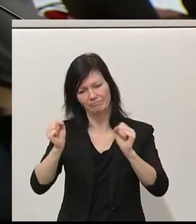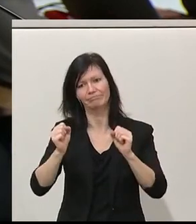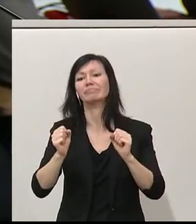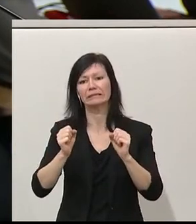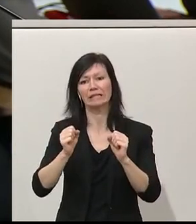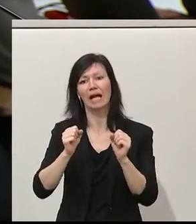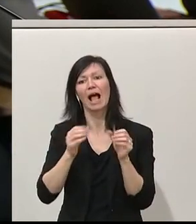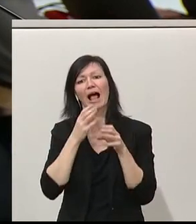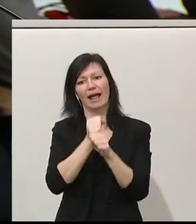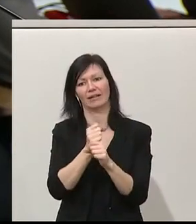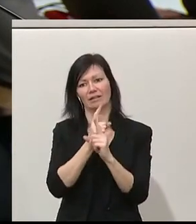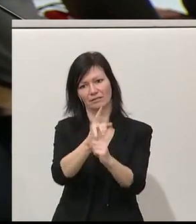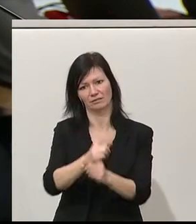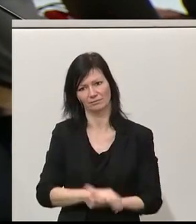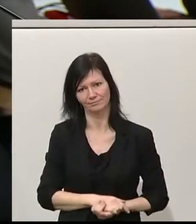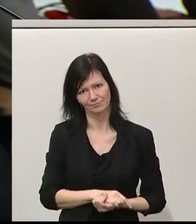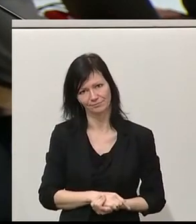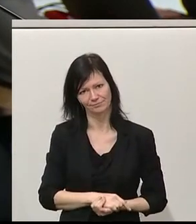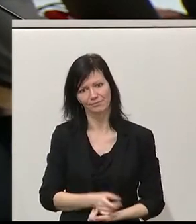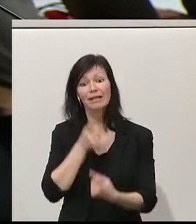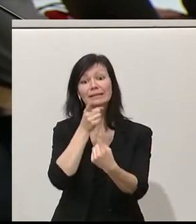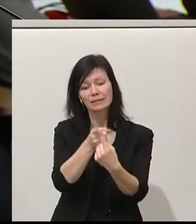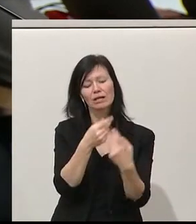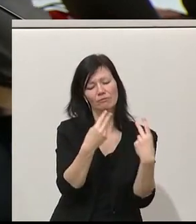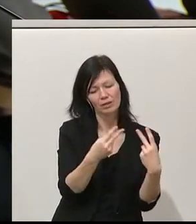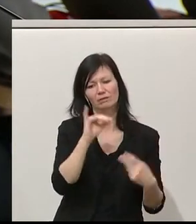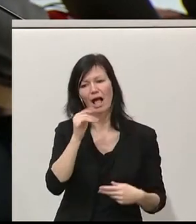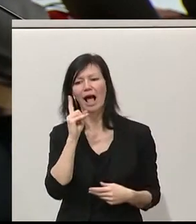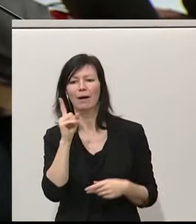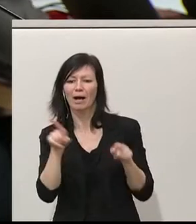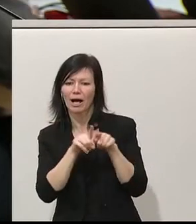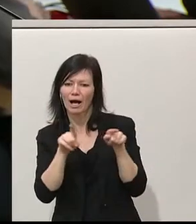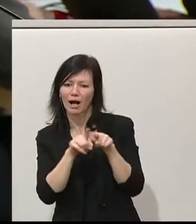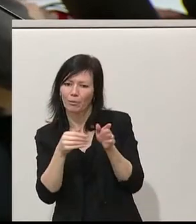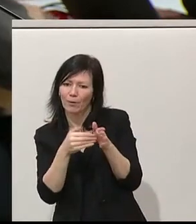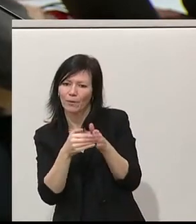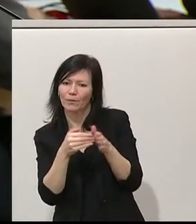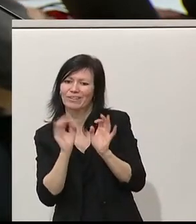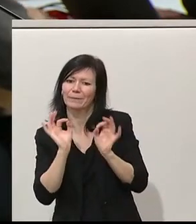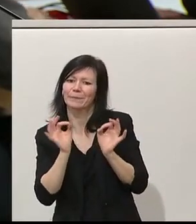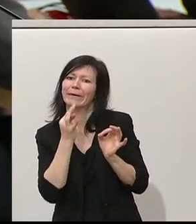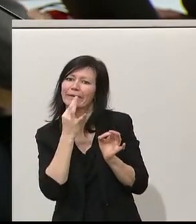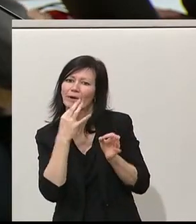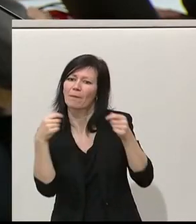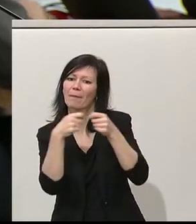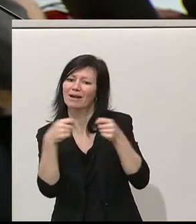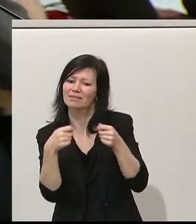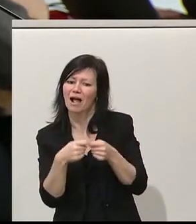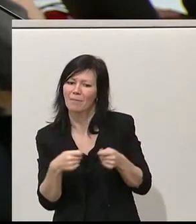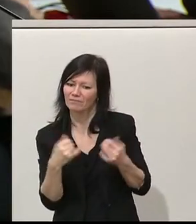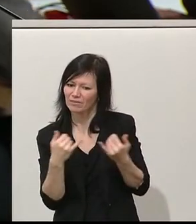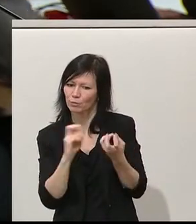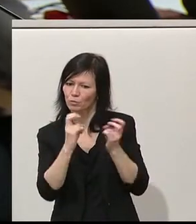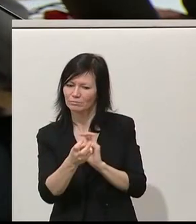Aber Ziele sind wichtig, mindestens ebenso wichtig sind konkrete Maßnahmen. Deswegen erlauben Sie mir noch kurz ein paar der konkreten Maßnahmen in diesem